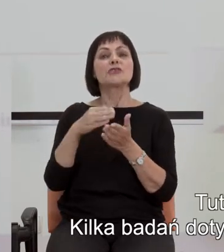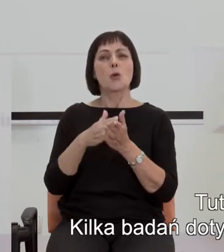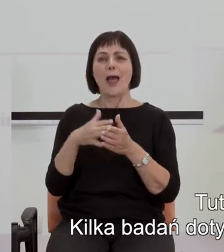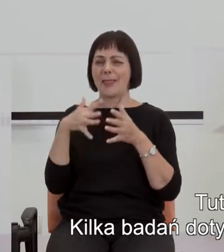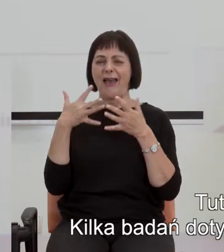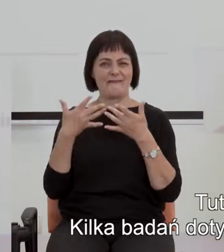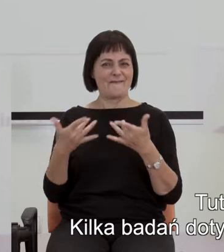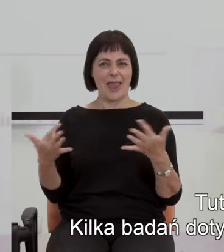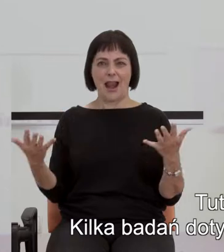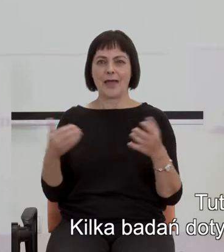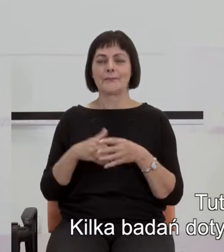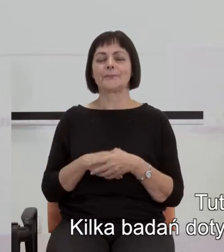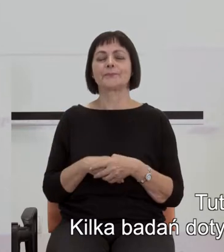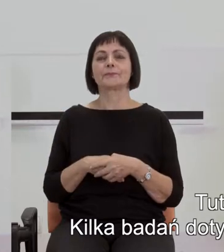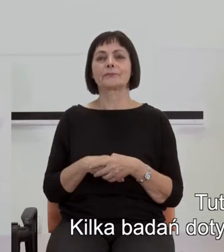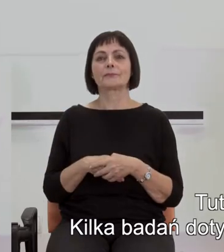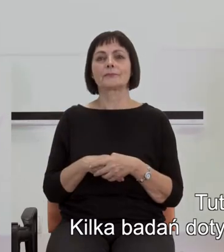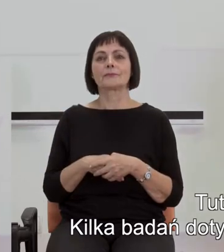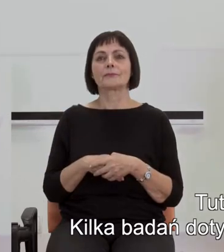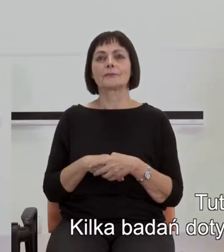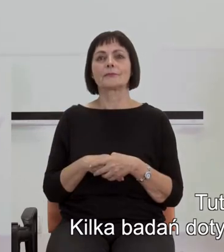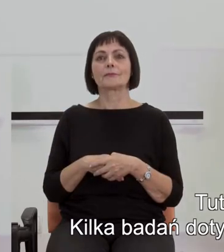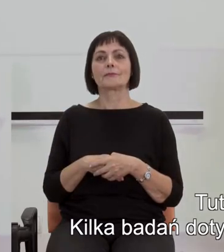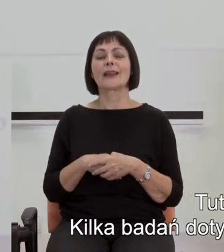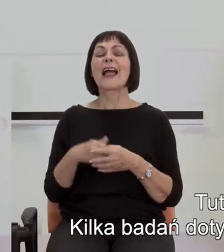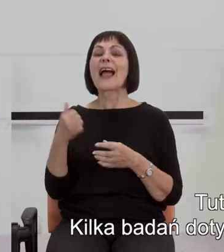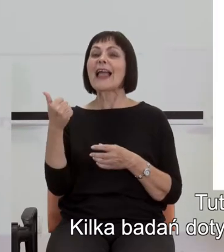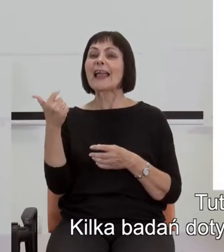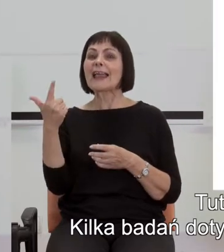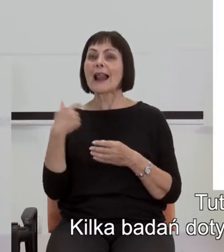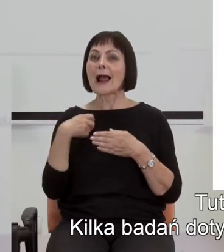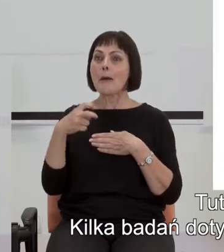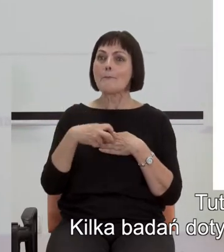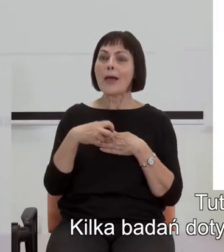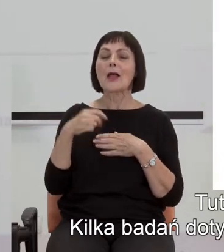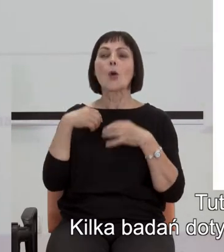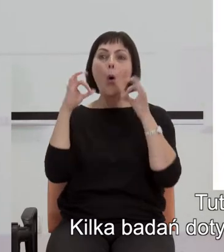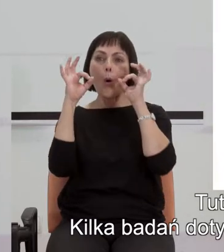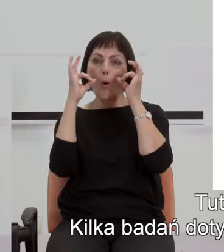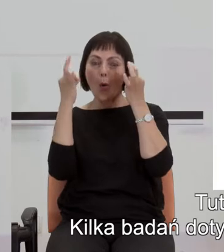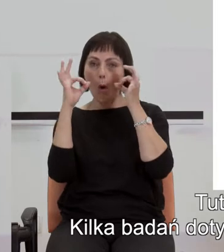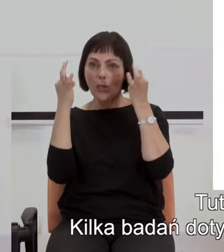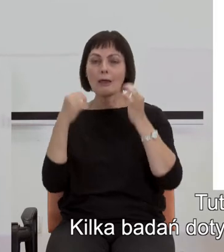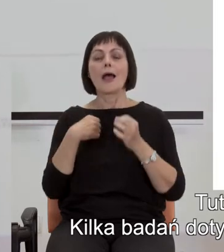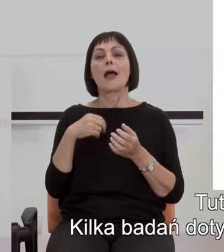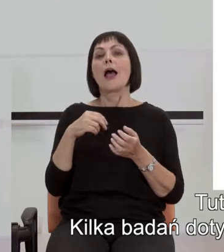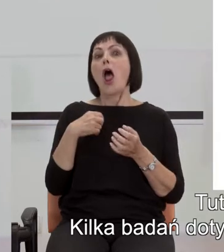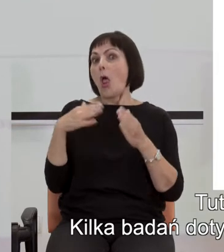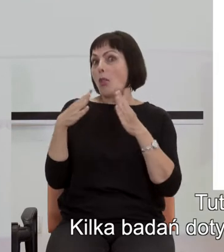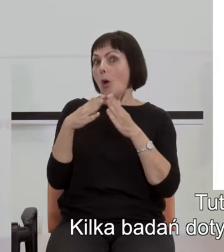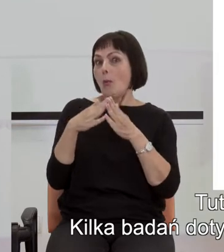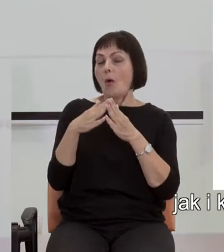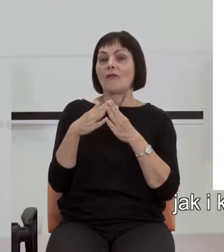moglibyśmy dać wiele. Ale kilka badań dotyczy kotów i to zarówno naszych kotów